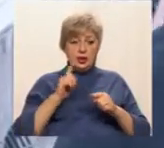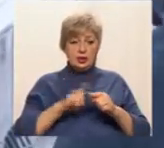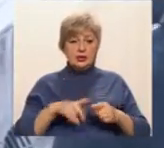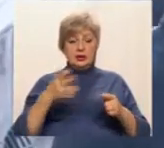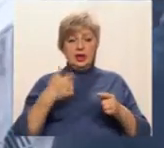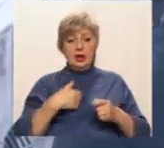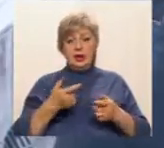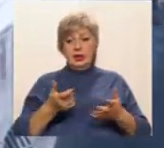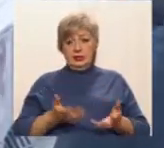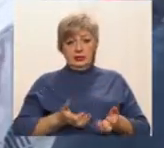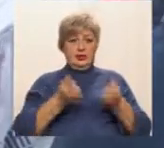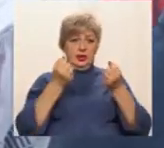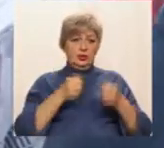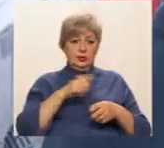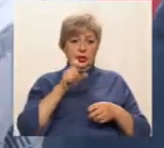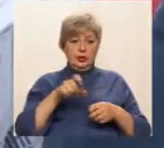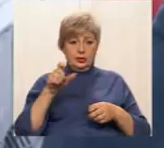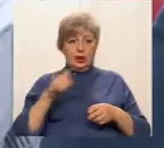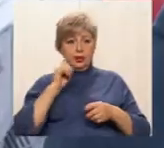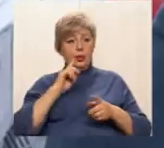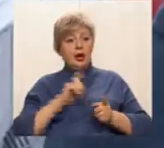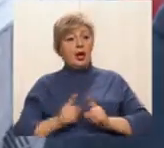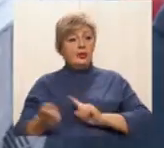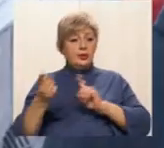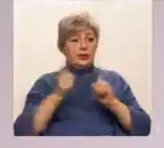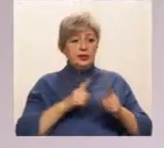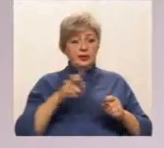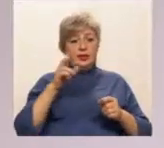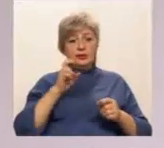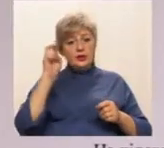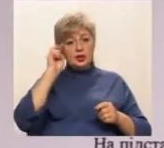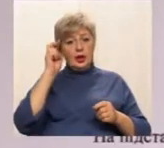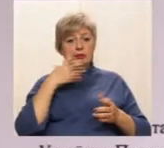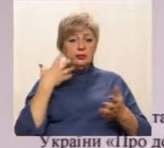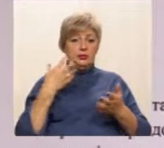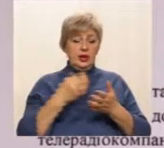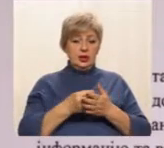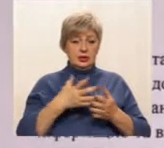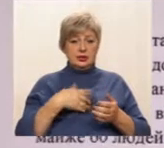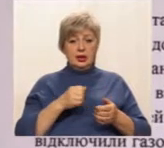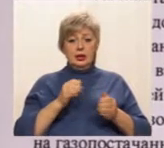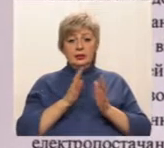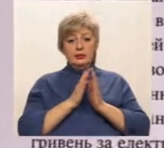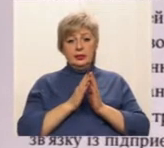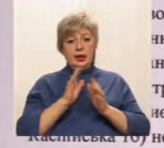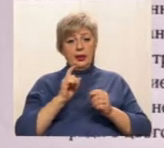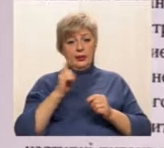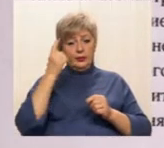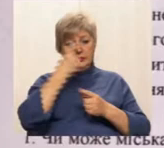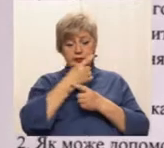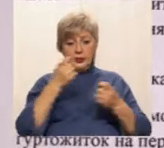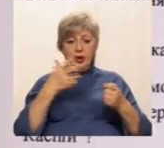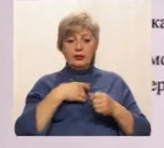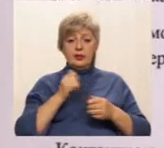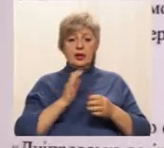як їх переведуть з державної власності в комунальну на баланс міста. Ми відправили інформаційний запит до міськради з питанням, чи